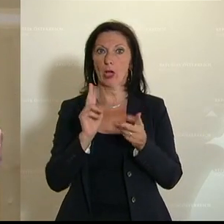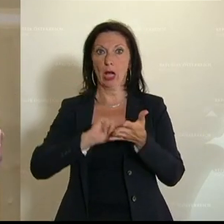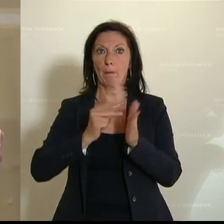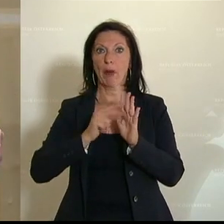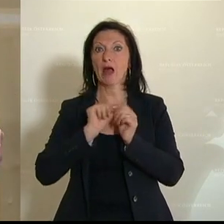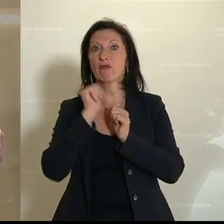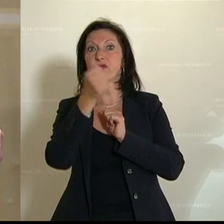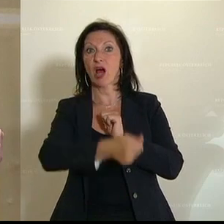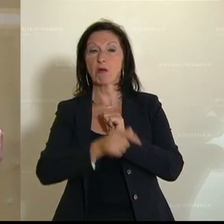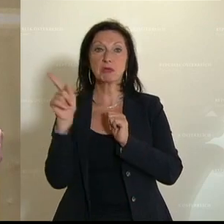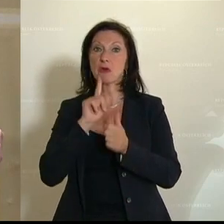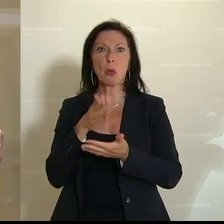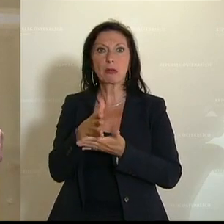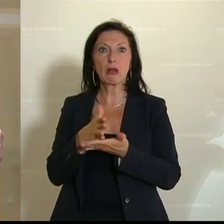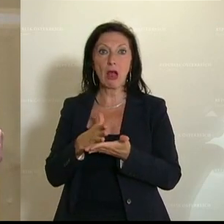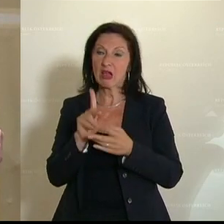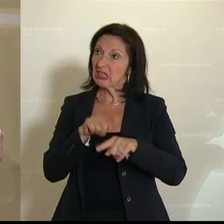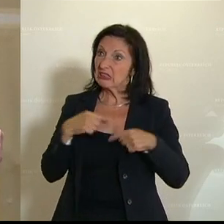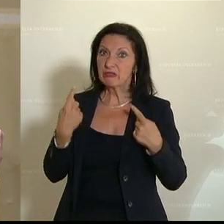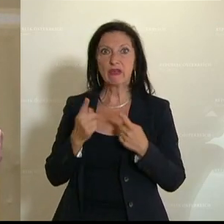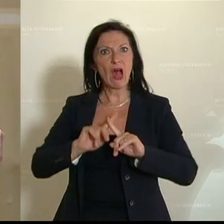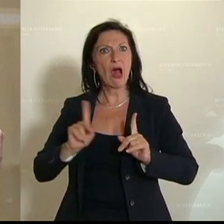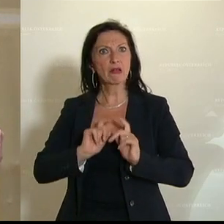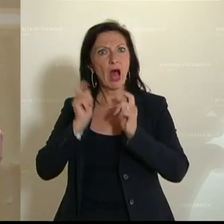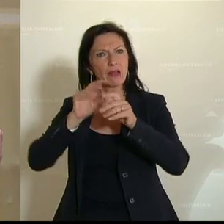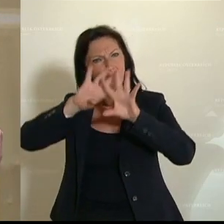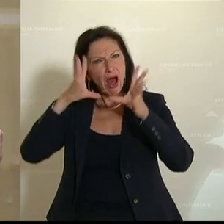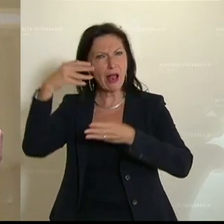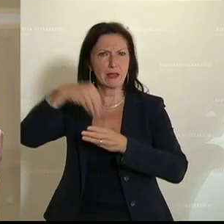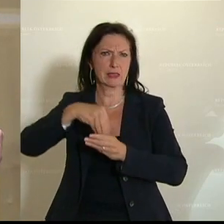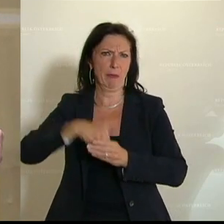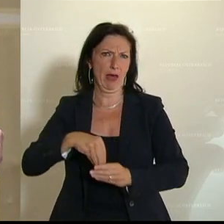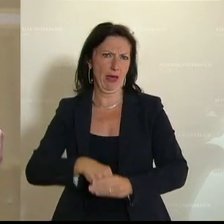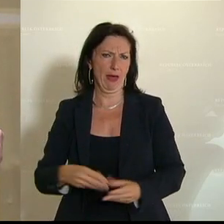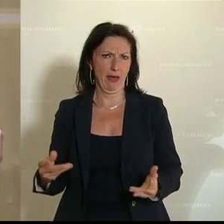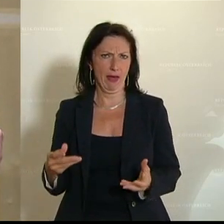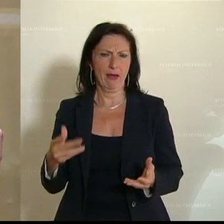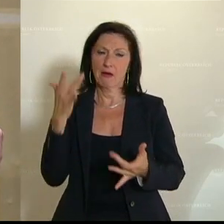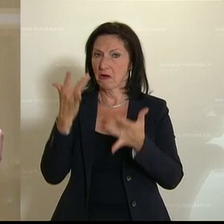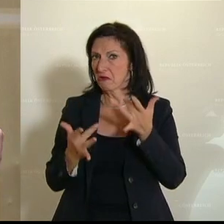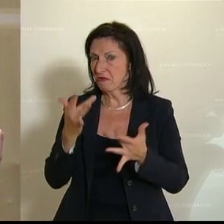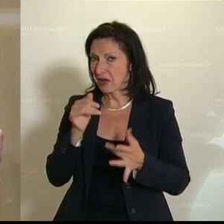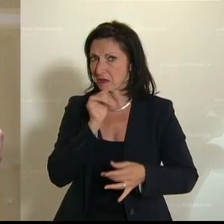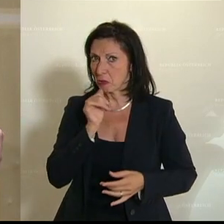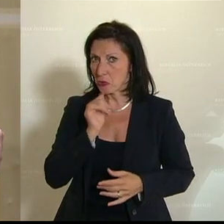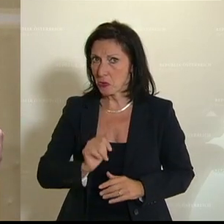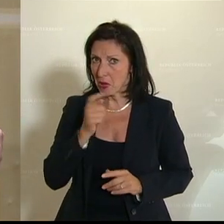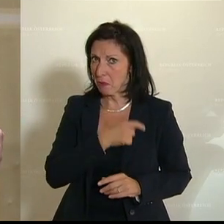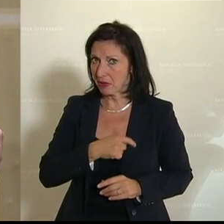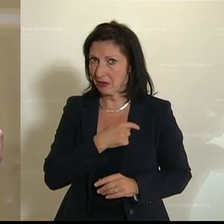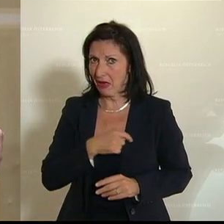machen. Wir haben einen allumfassenden Antrag eingebracht. Man könnte auch vielleicht glauben, dass vielleicht das Vertrauen der Grünen